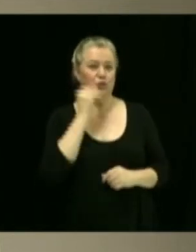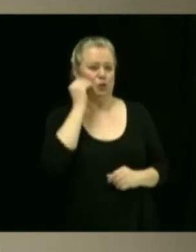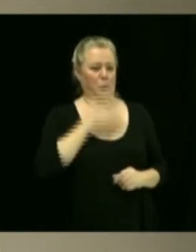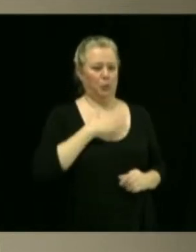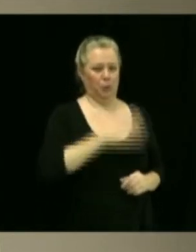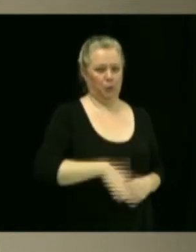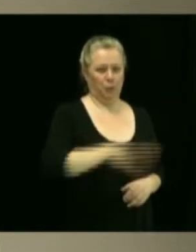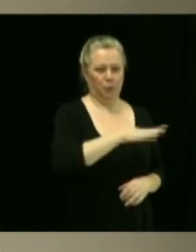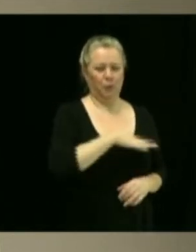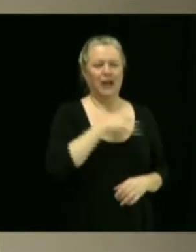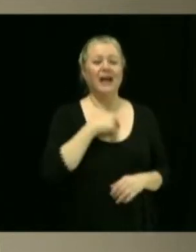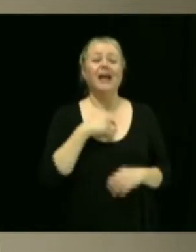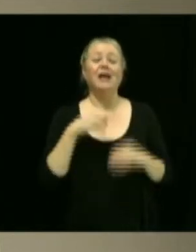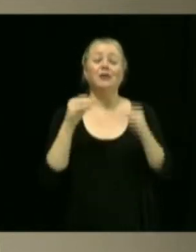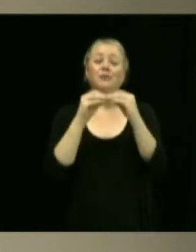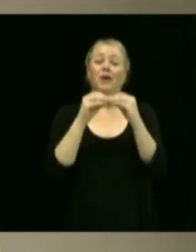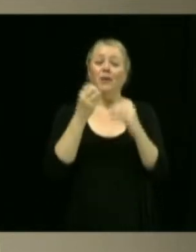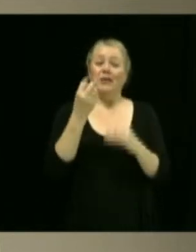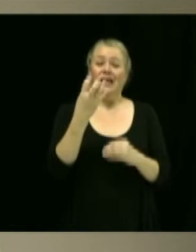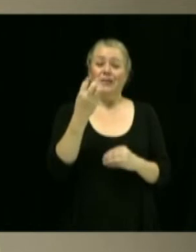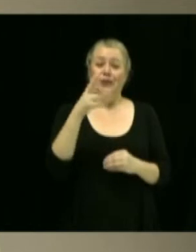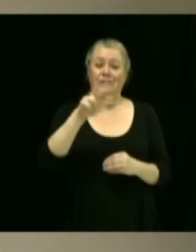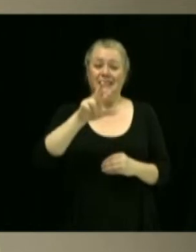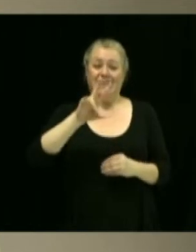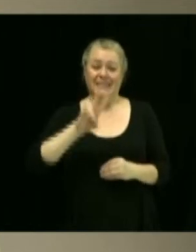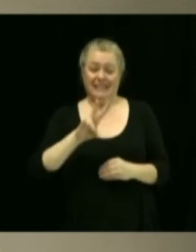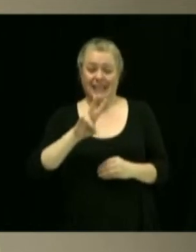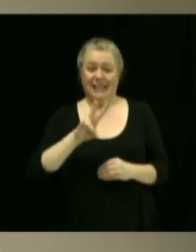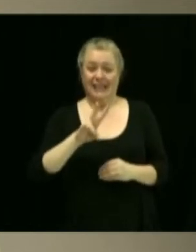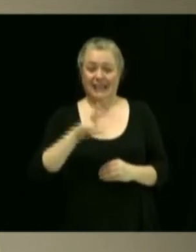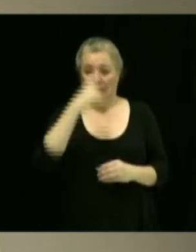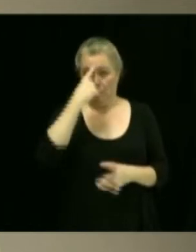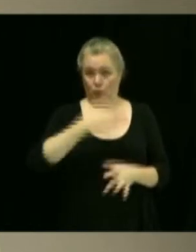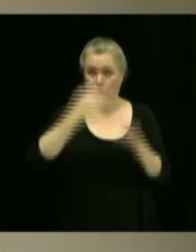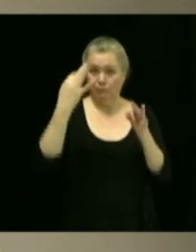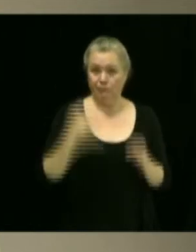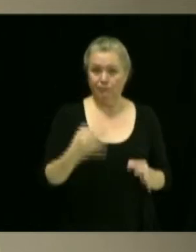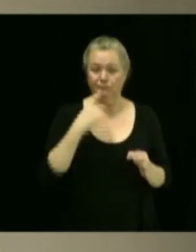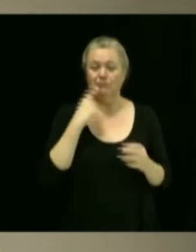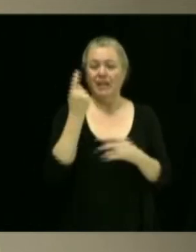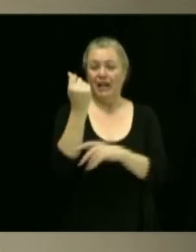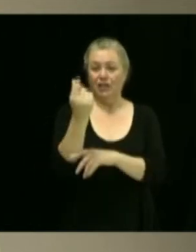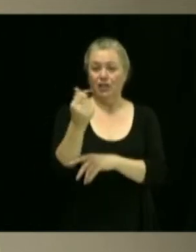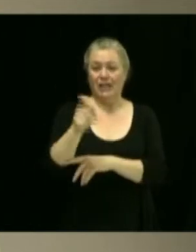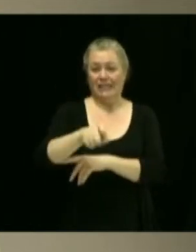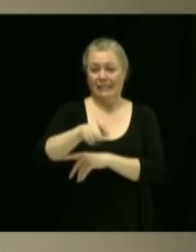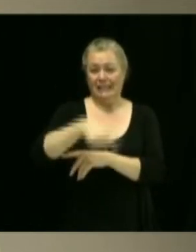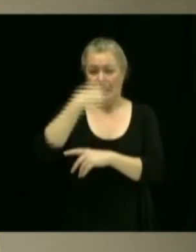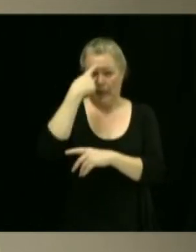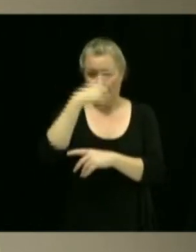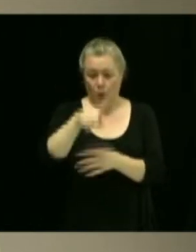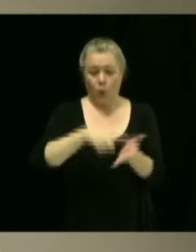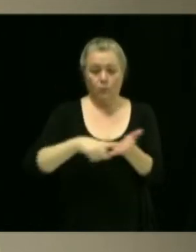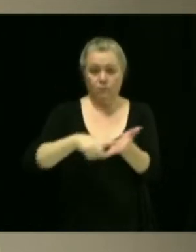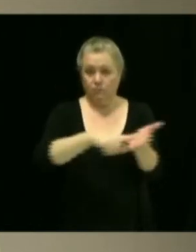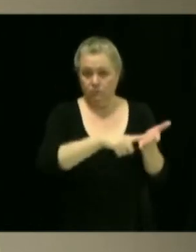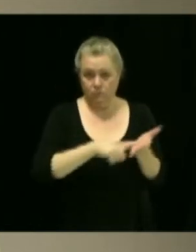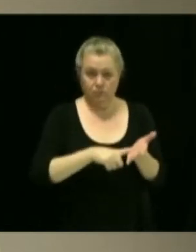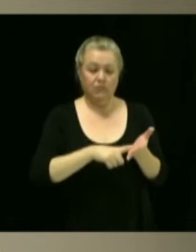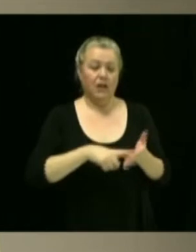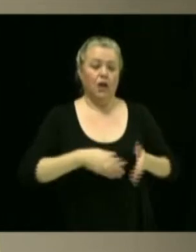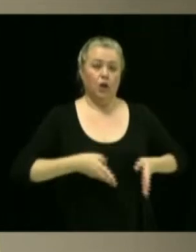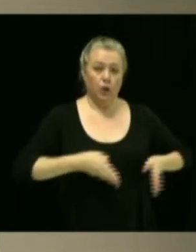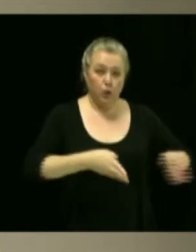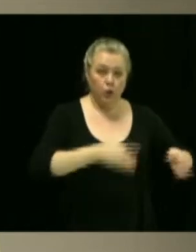1437 décrétant l'emprunt des sommes nécessaires en vue de financer des dépenses dans le cadre de'exécution des travaux de réfection de trottoirs et de